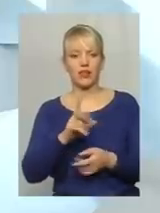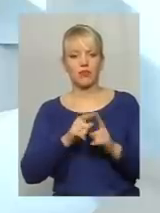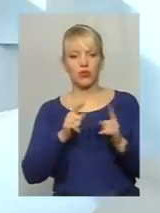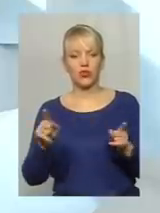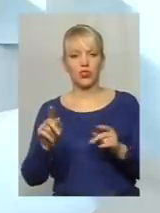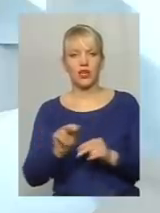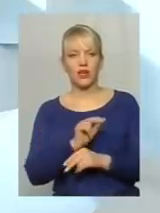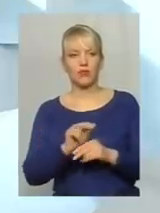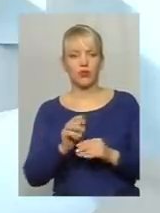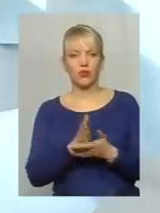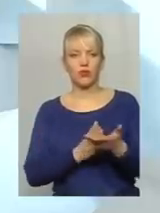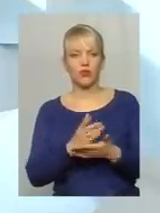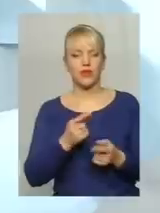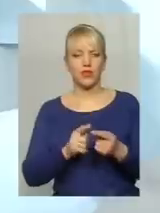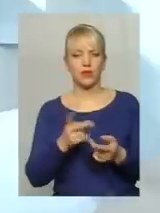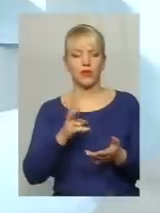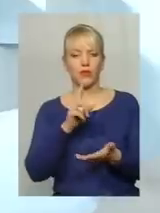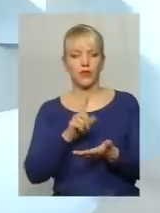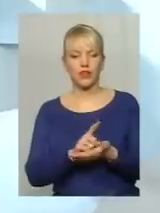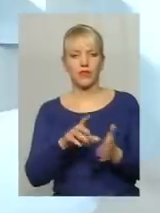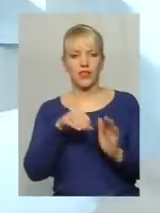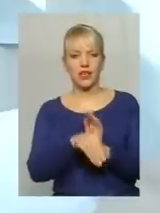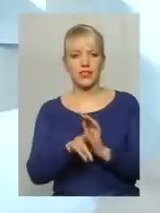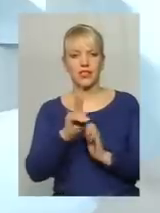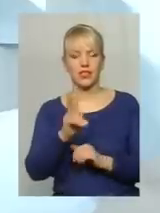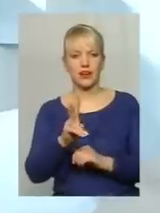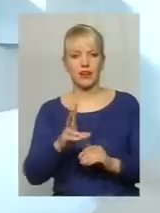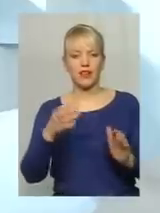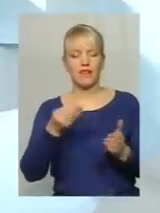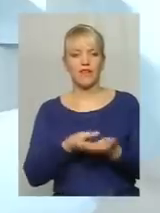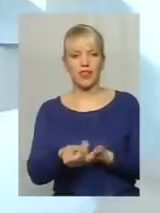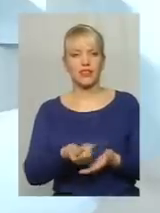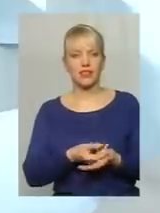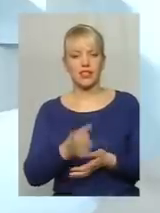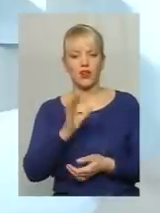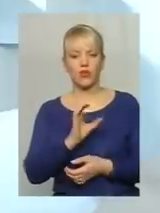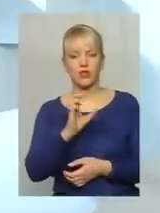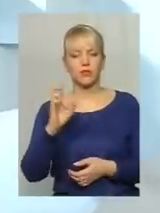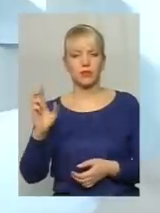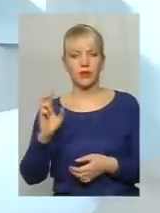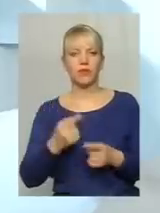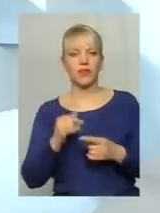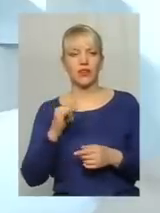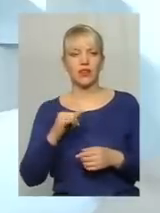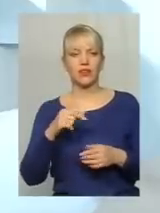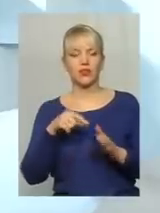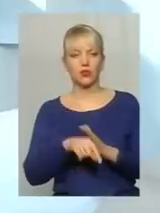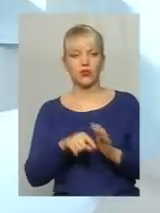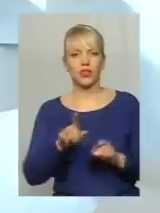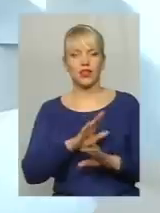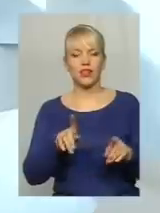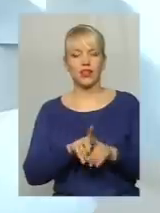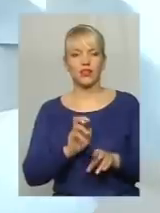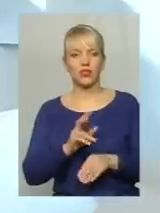обслуговування, і вони мають зобов'язані бути внесені, як внески ОСББ. Тобто тут не те, що